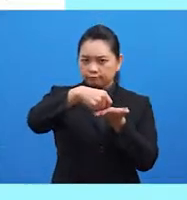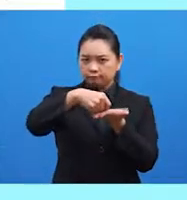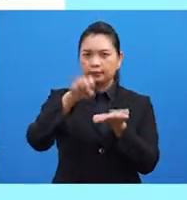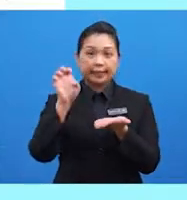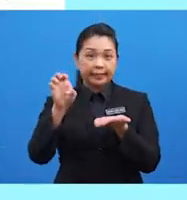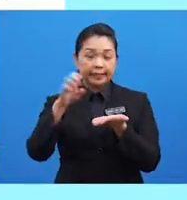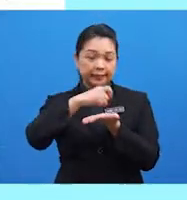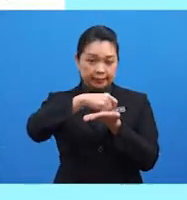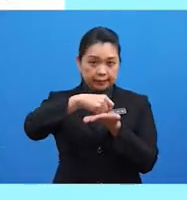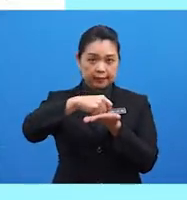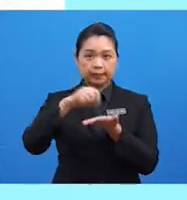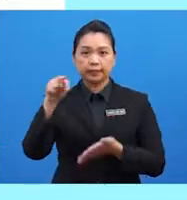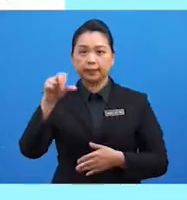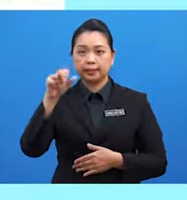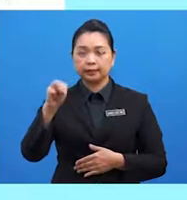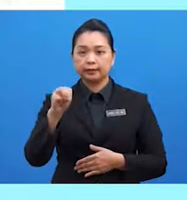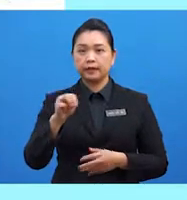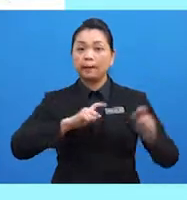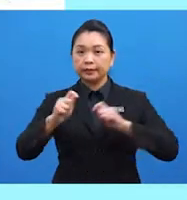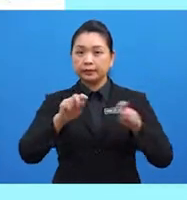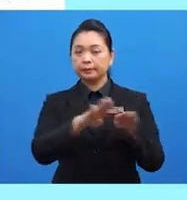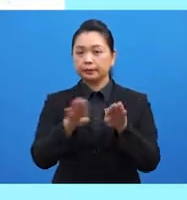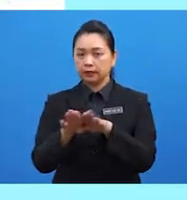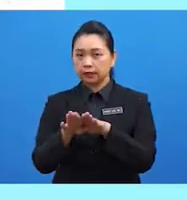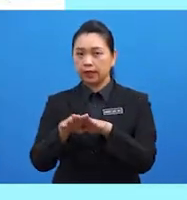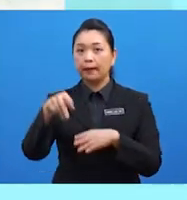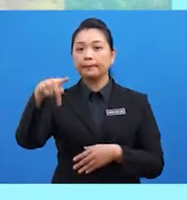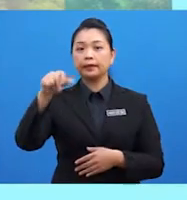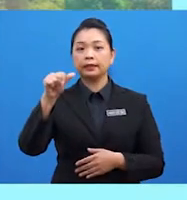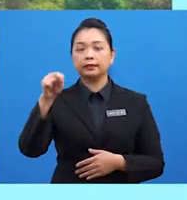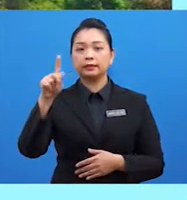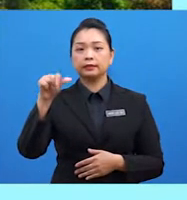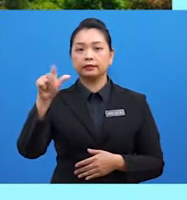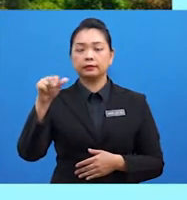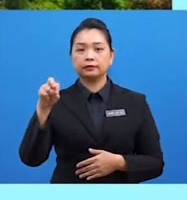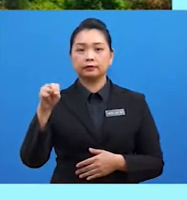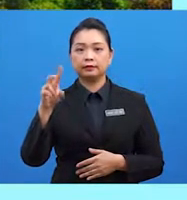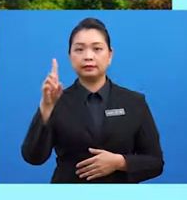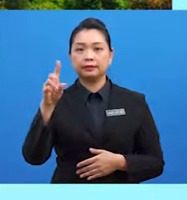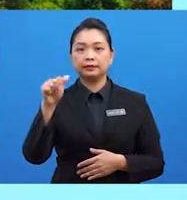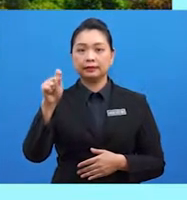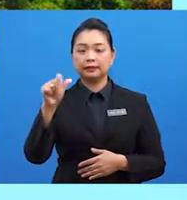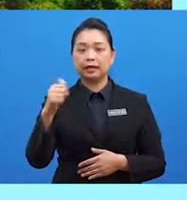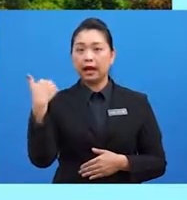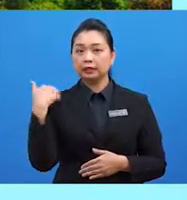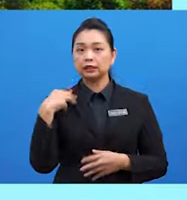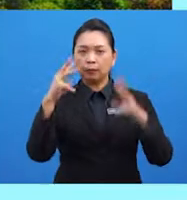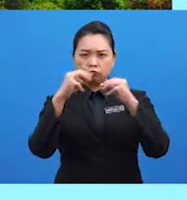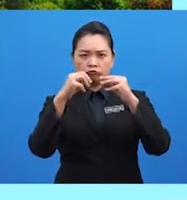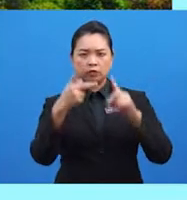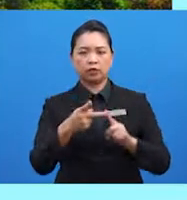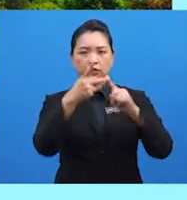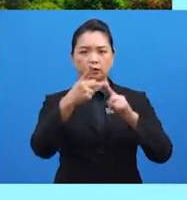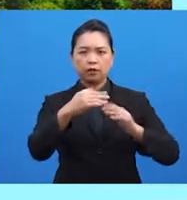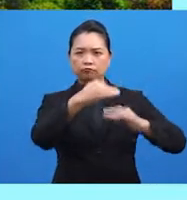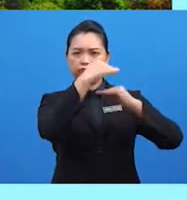6 2004 yang bertindak sebagai pengkalan data. menganjurkan mesyuarat khas Peringkat